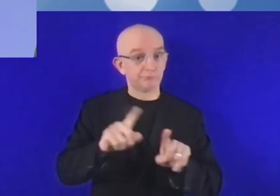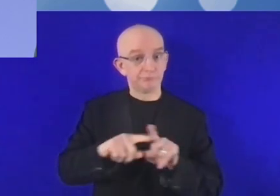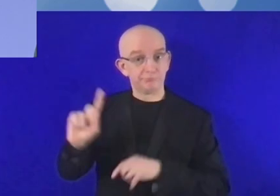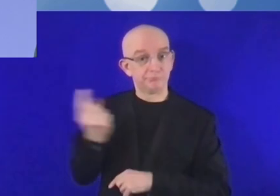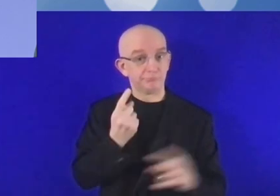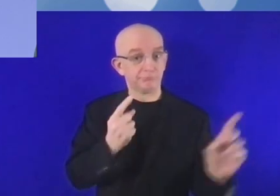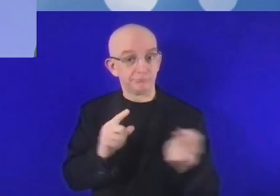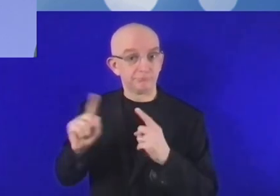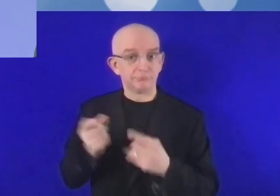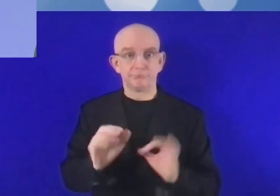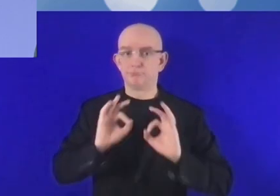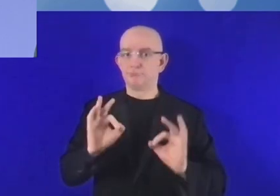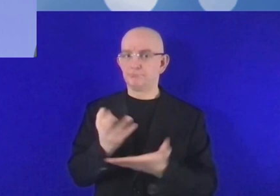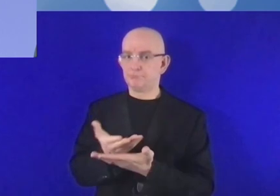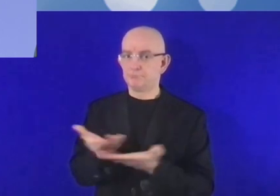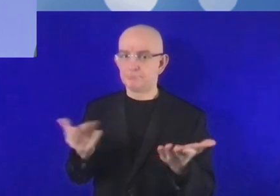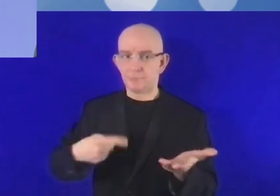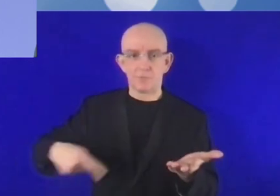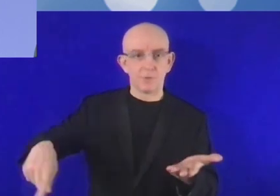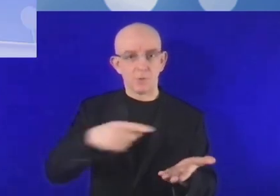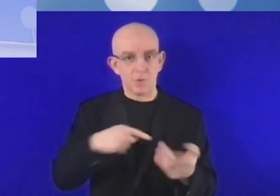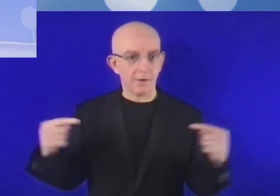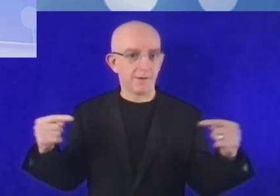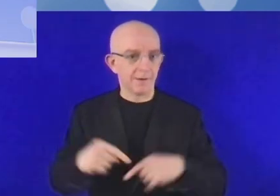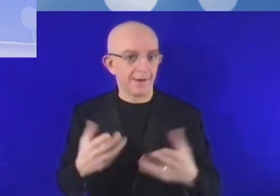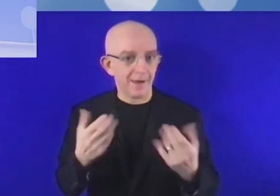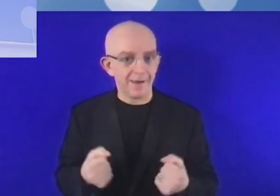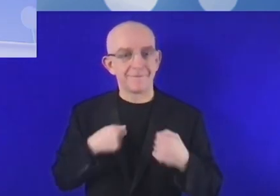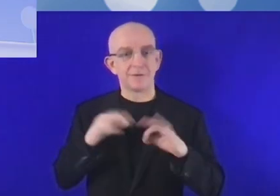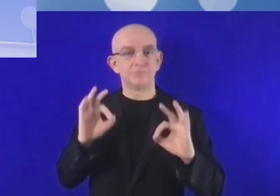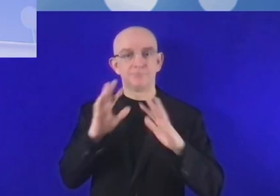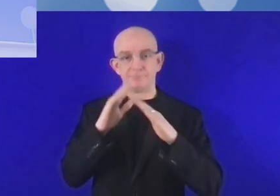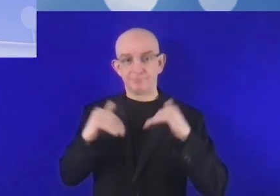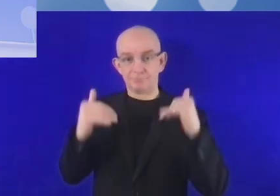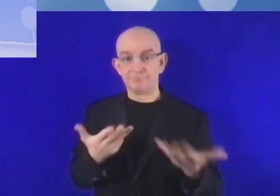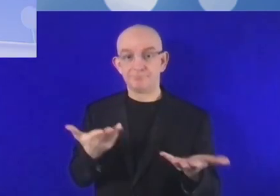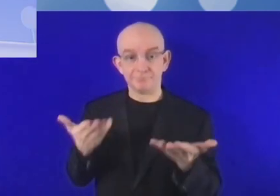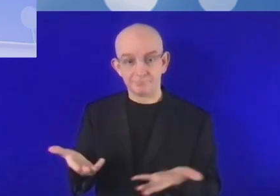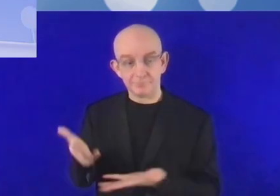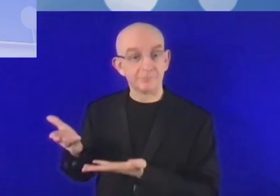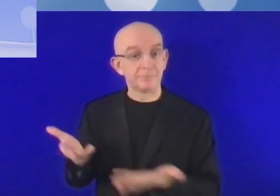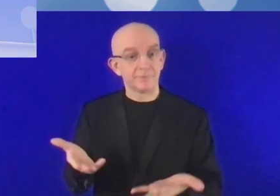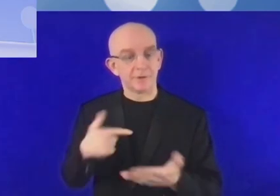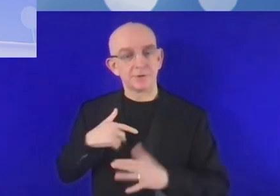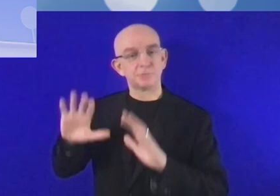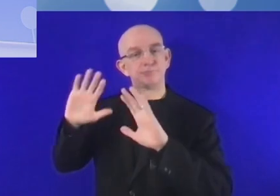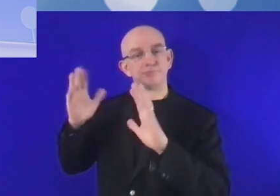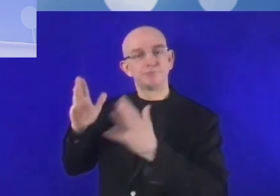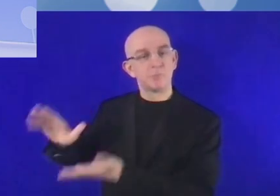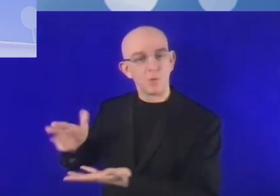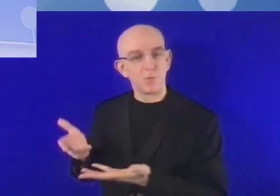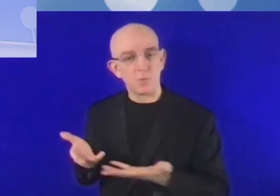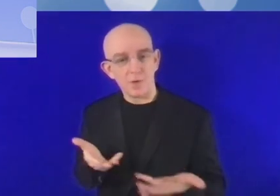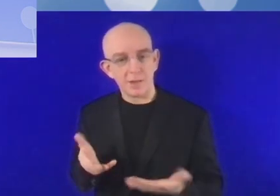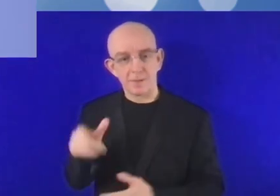les écouter directement aujourd'hui. Nous sommes très heureux d'être ici et d'avoir avec nous le ministre d'État